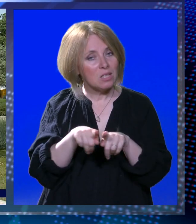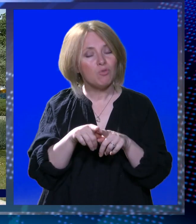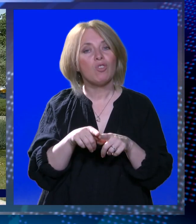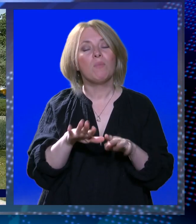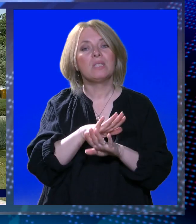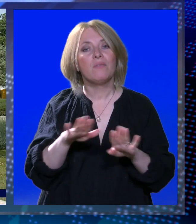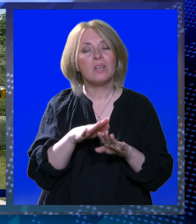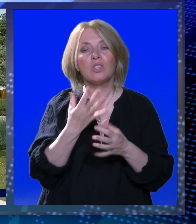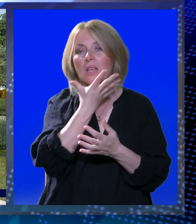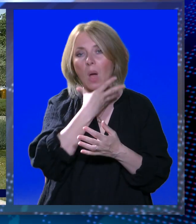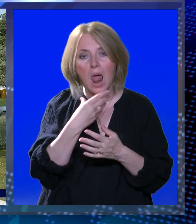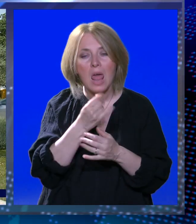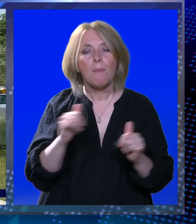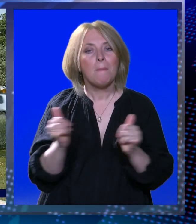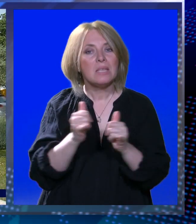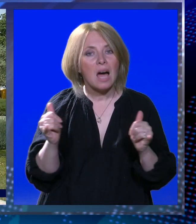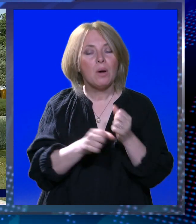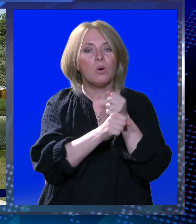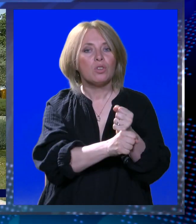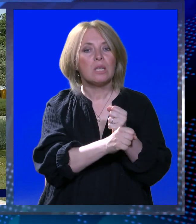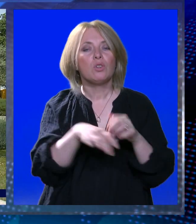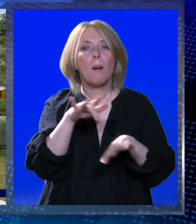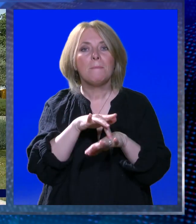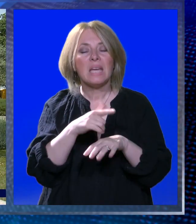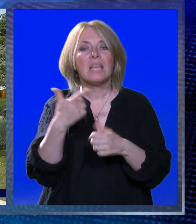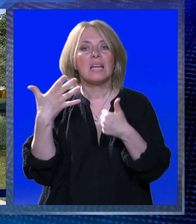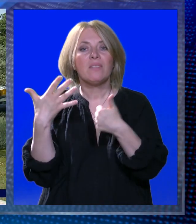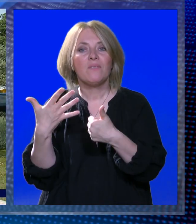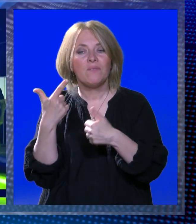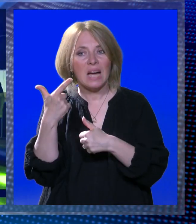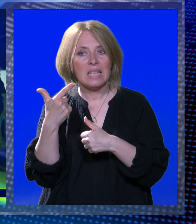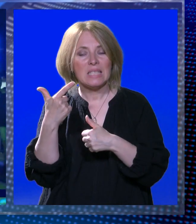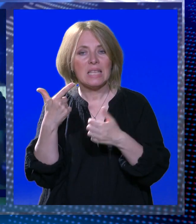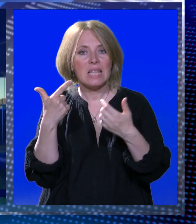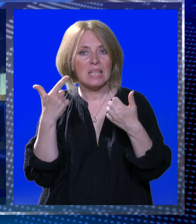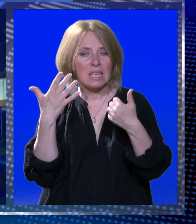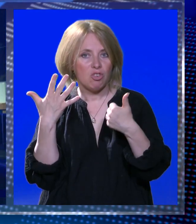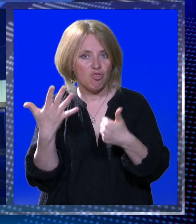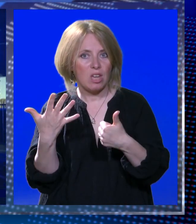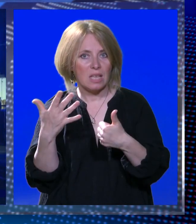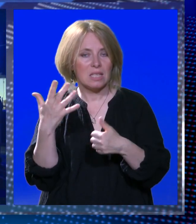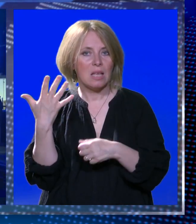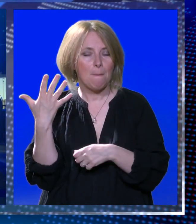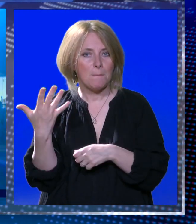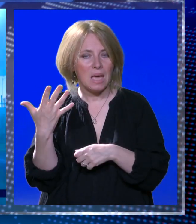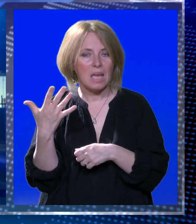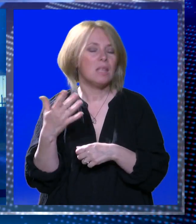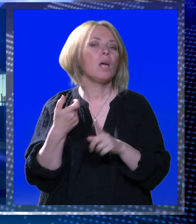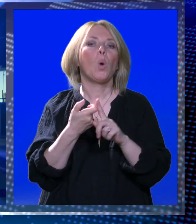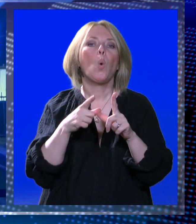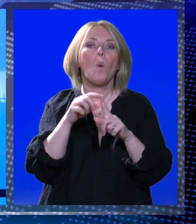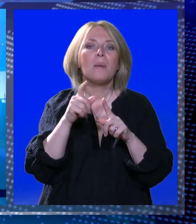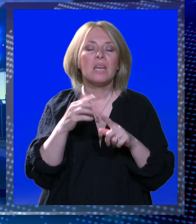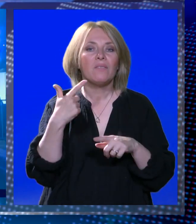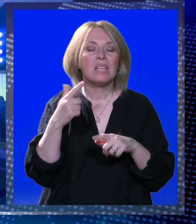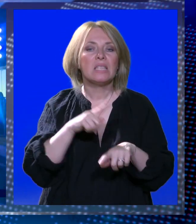ćemo i začiniti sa jednom lijepom zabavom koja će se održati u petak 26. petog o 20 sati u kuparima. To će